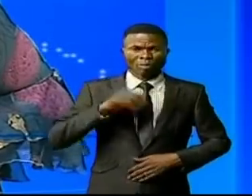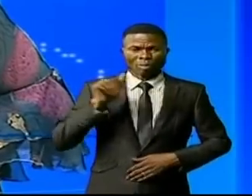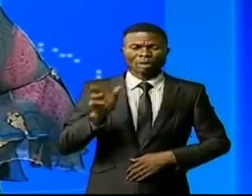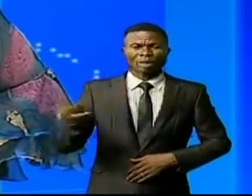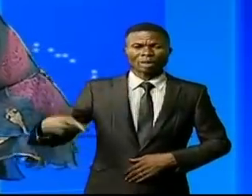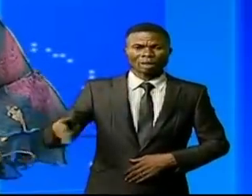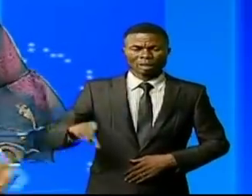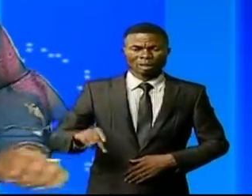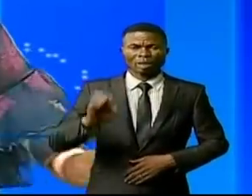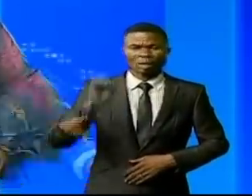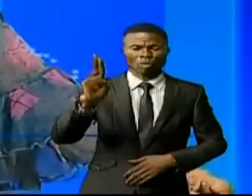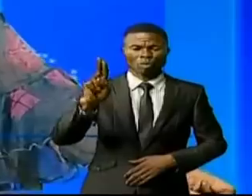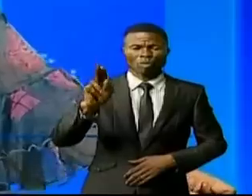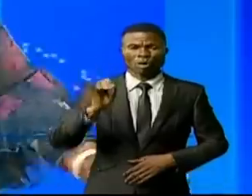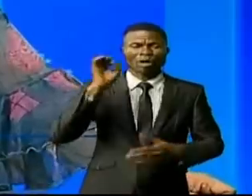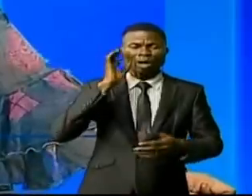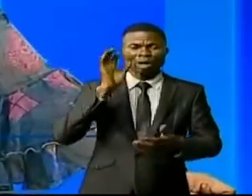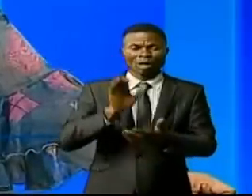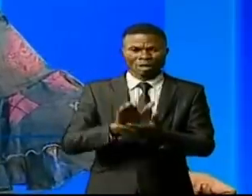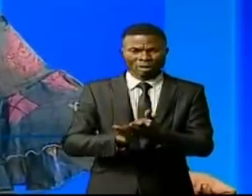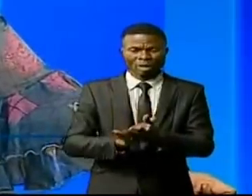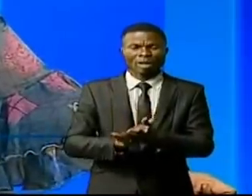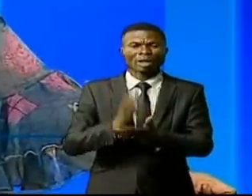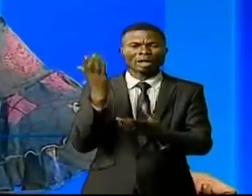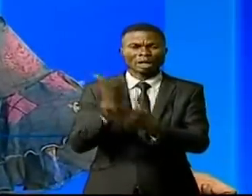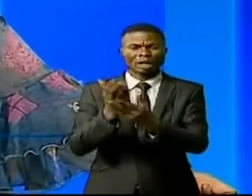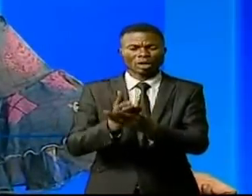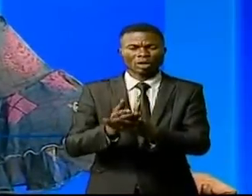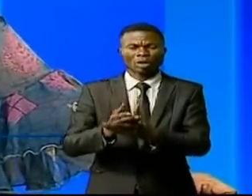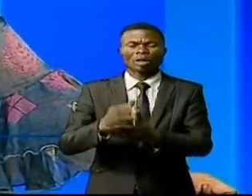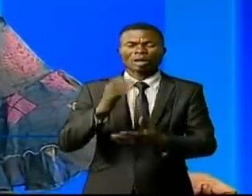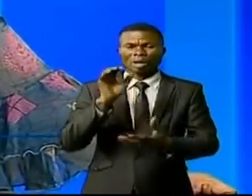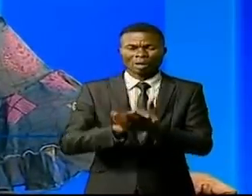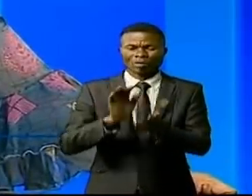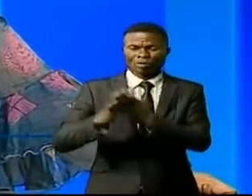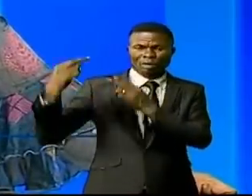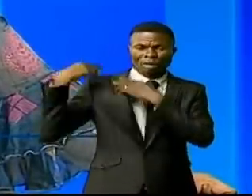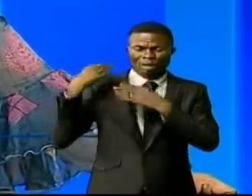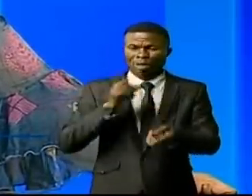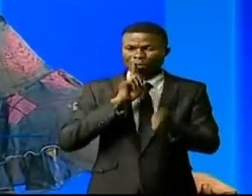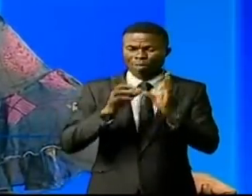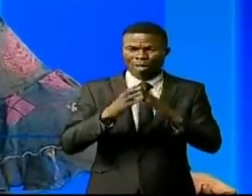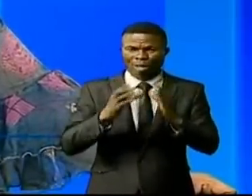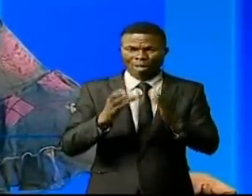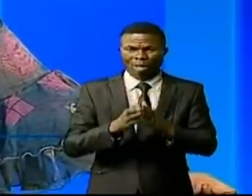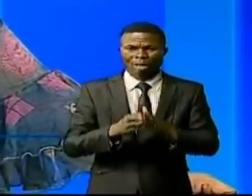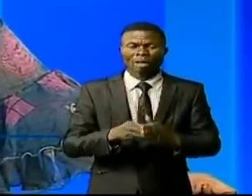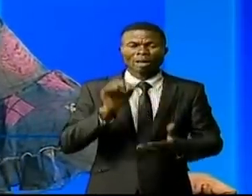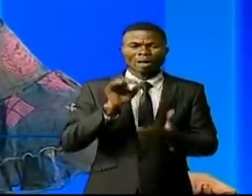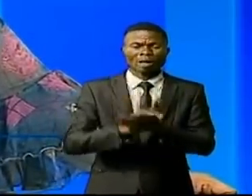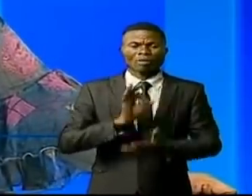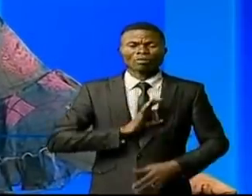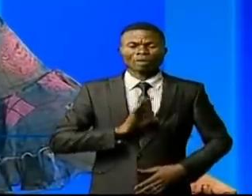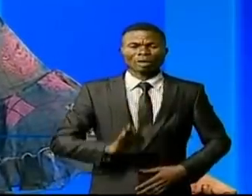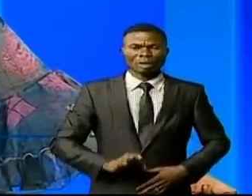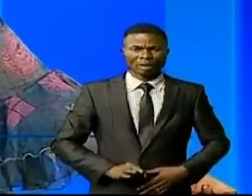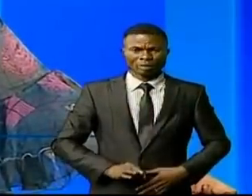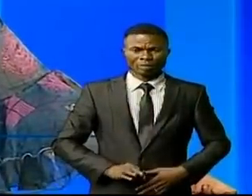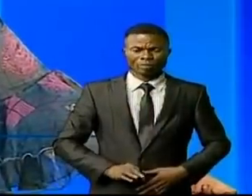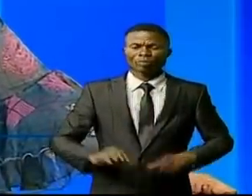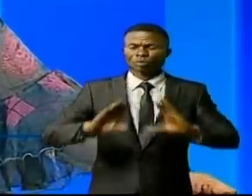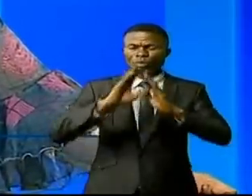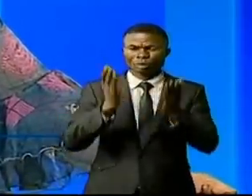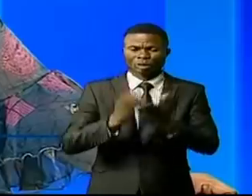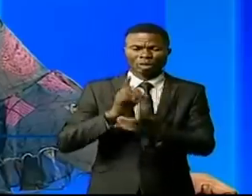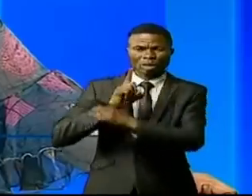Régionale de l'ONU Femmes, porteuse d'un plaidoyer pour l'autonomisation de la femme a échangé avec la très distinguée première dame militante